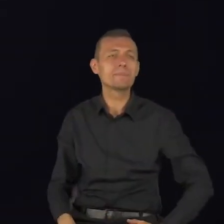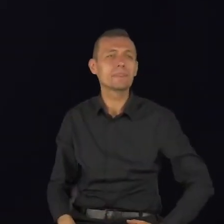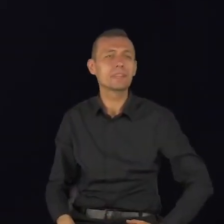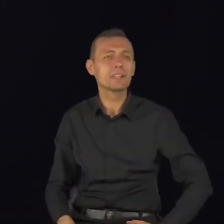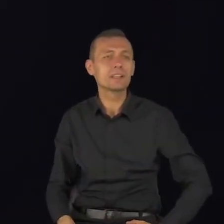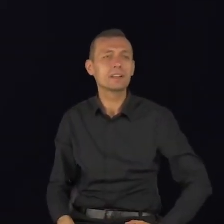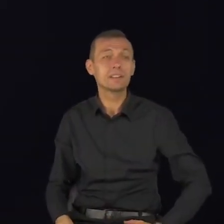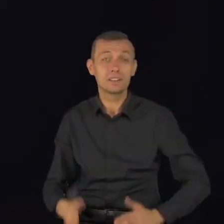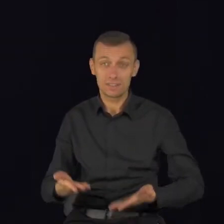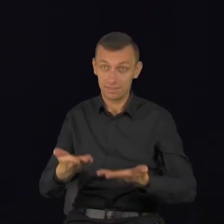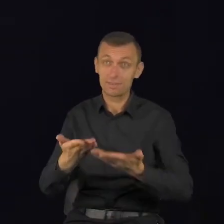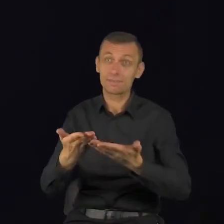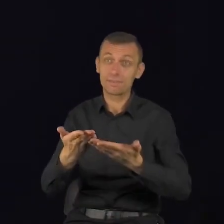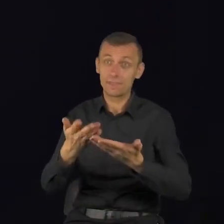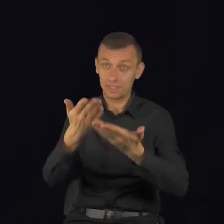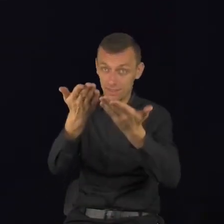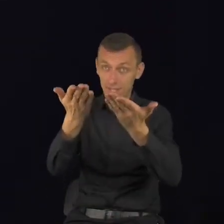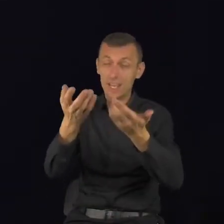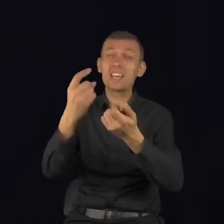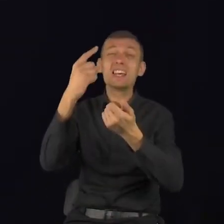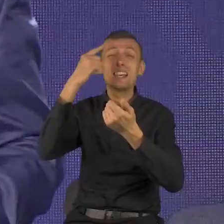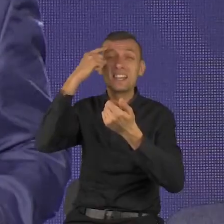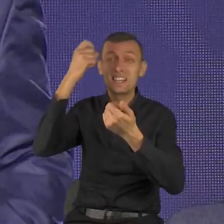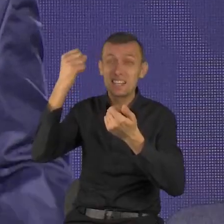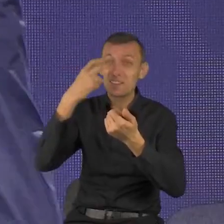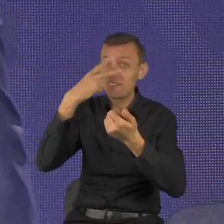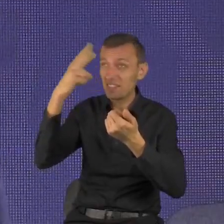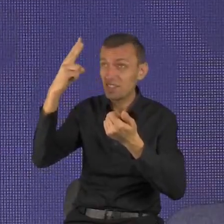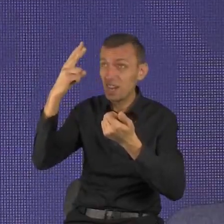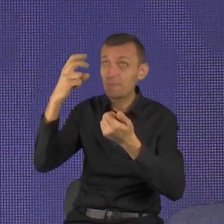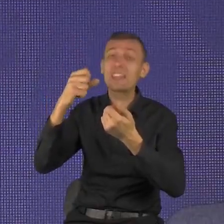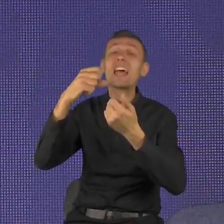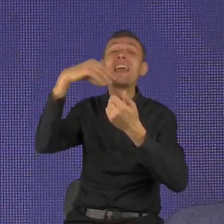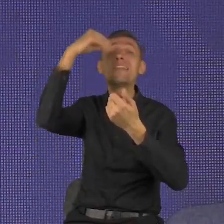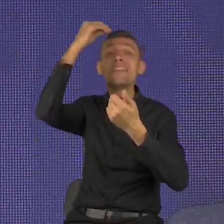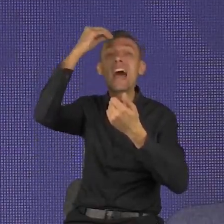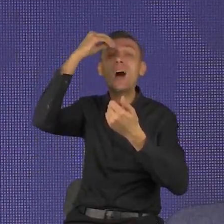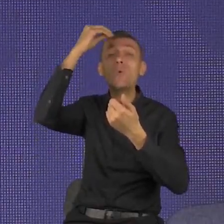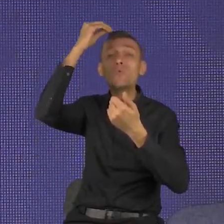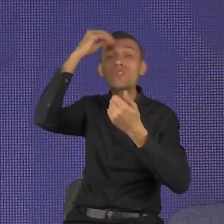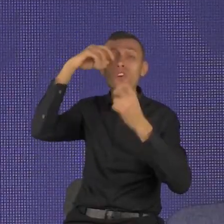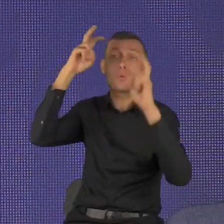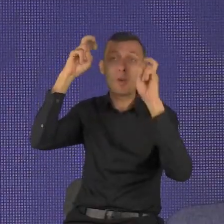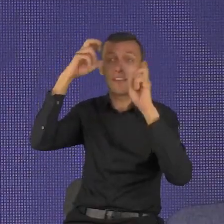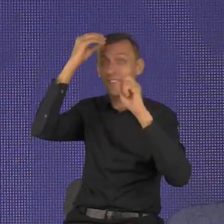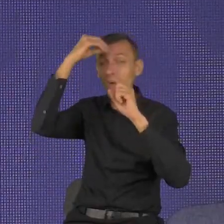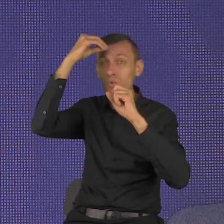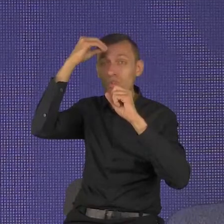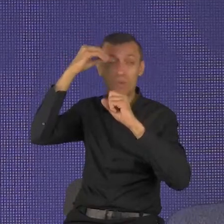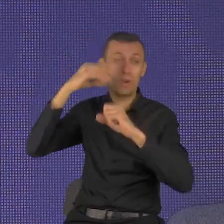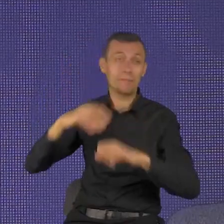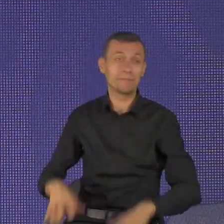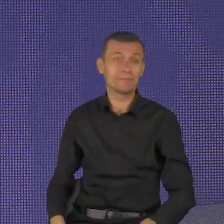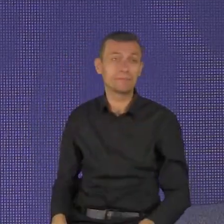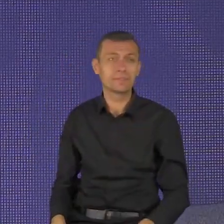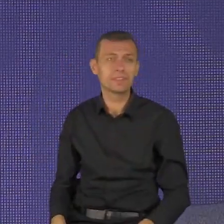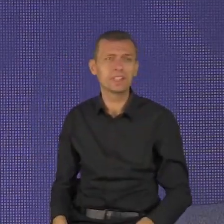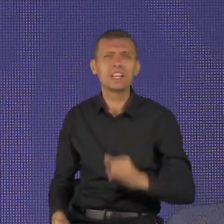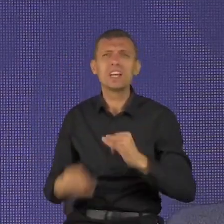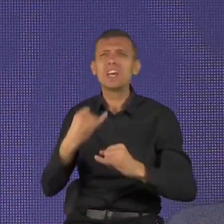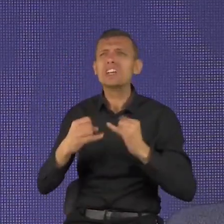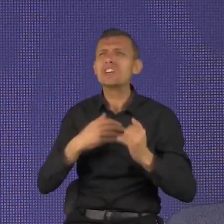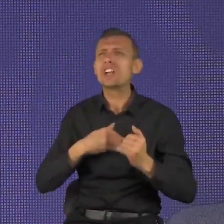nauczyłem się być zadowolonym. Można się nauczyć czegoś, czego się nie umie.